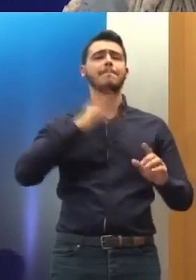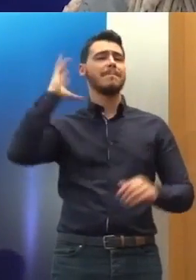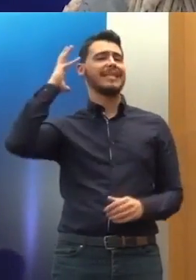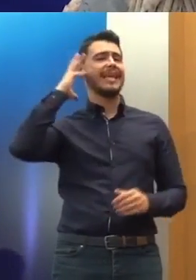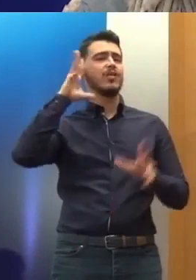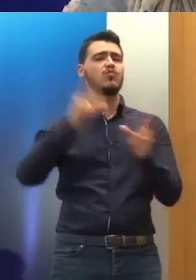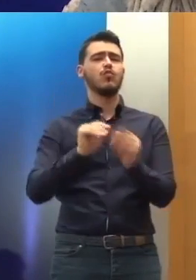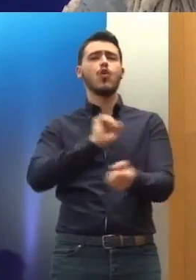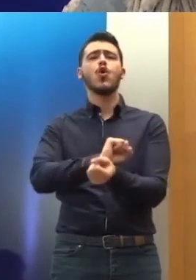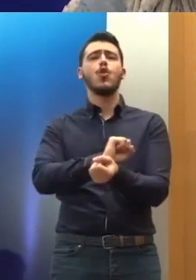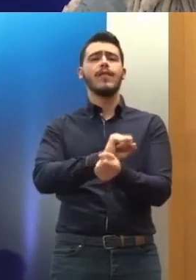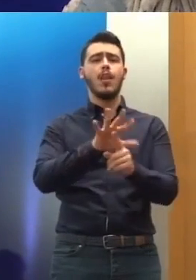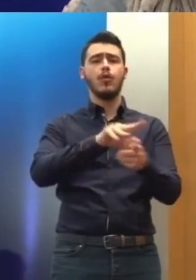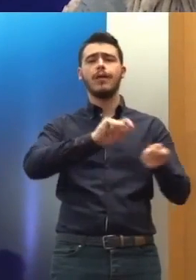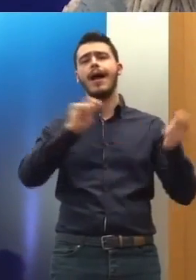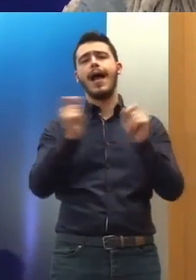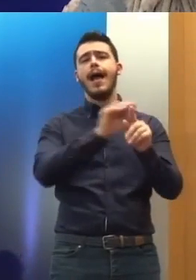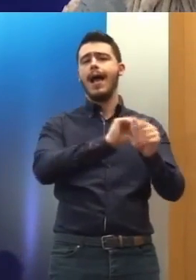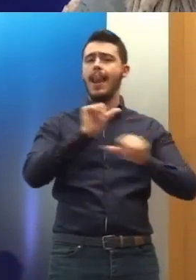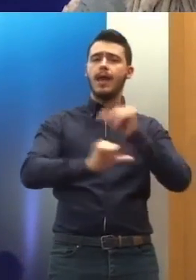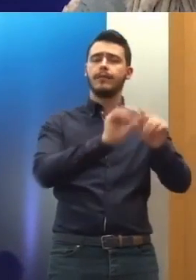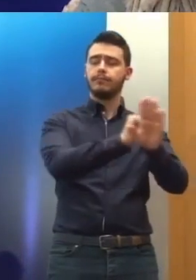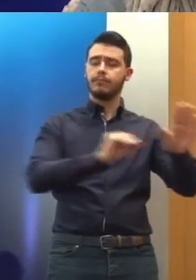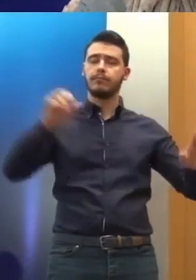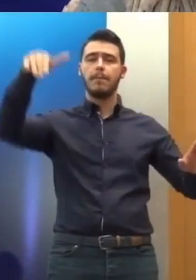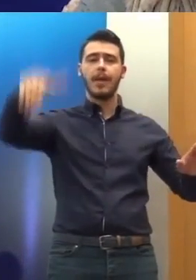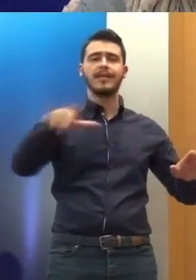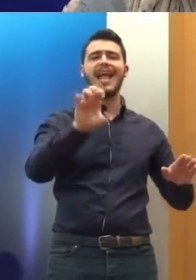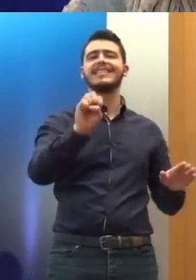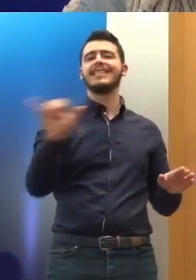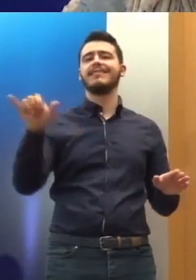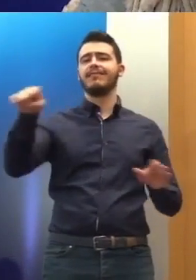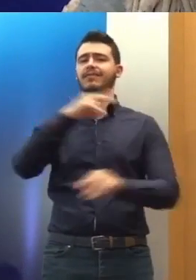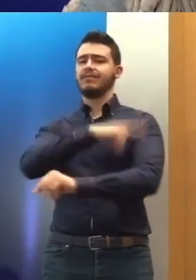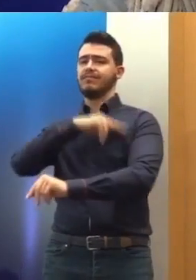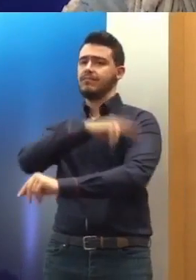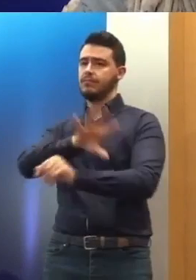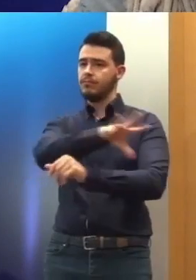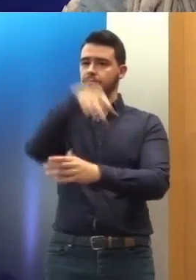ΕΣΥ Πράγμα πάρα πολύ σημαντικό Διότι θα βοηθήσει να